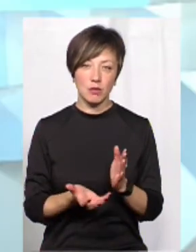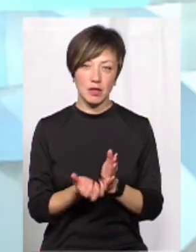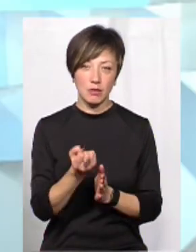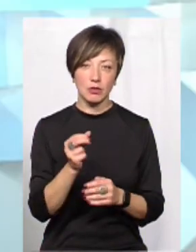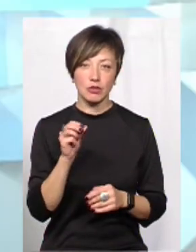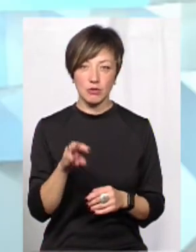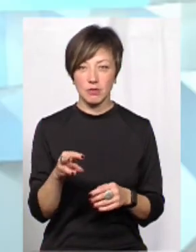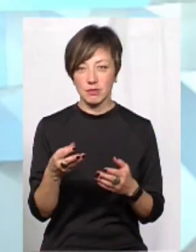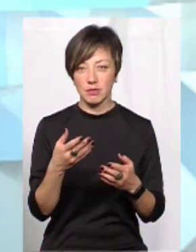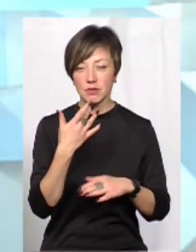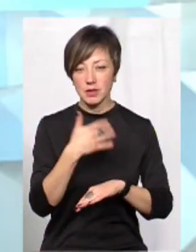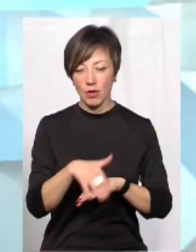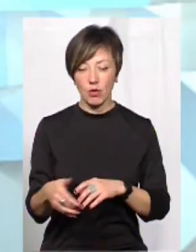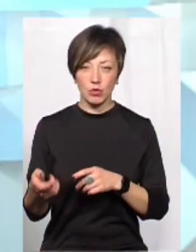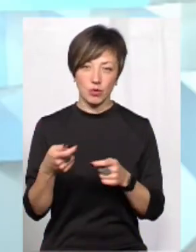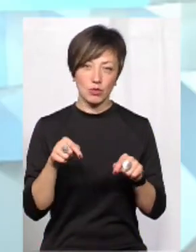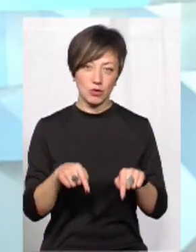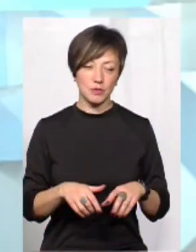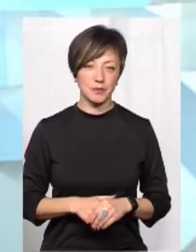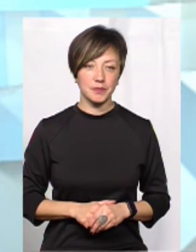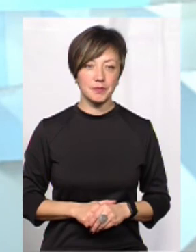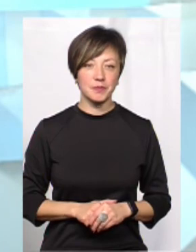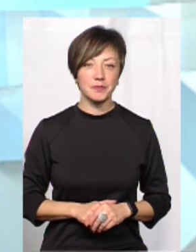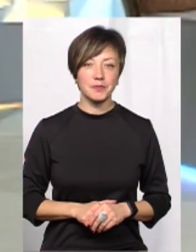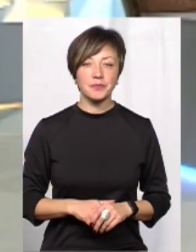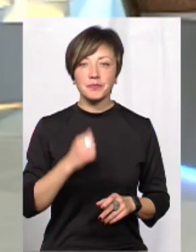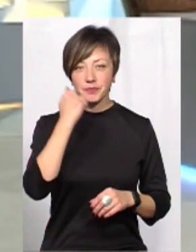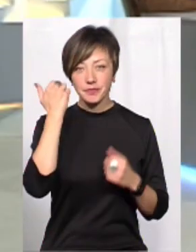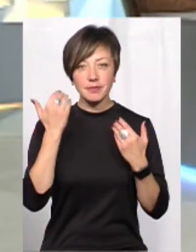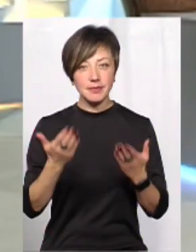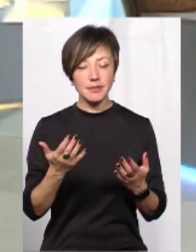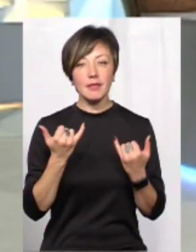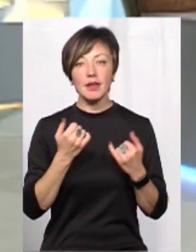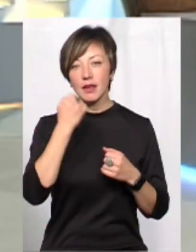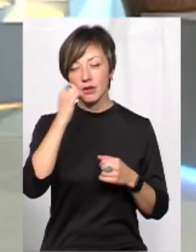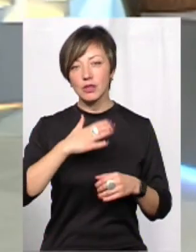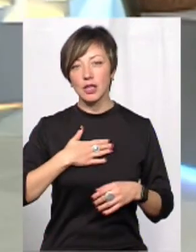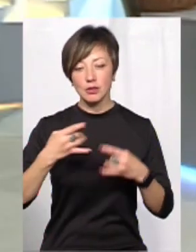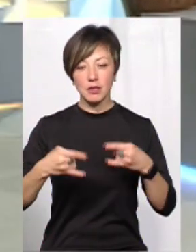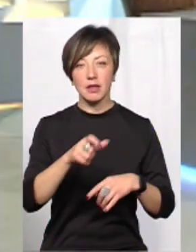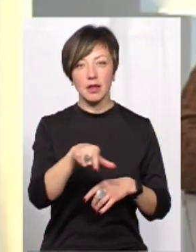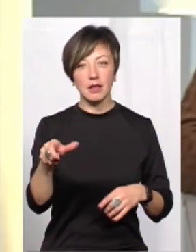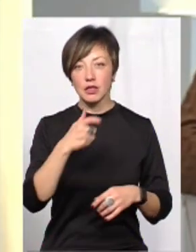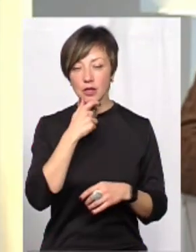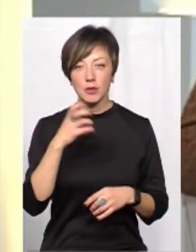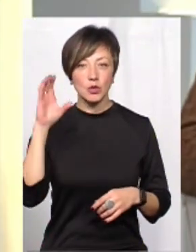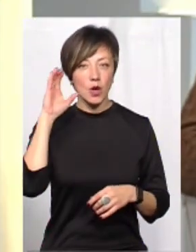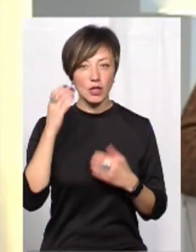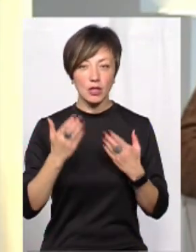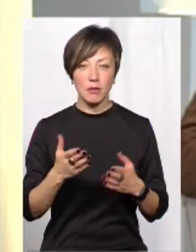підтримкою за кордону, ніж в Україні. Дякую вам. Дякую нашим глядачам та